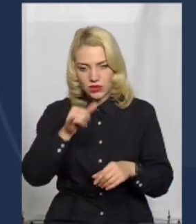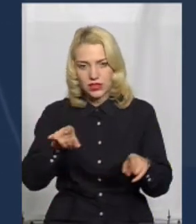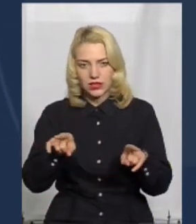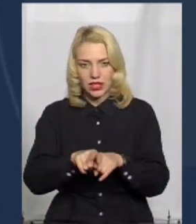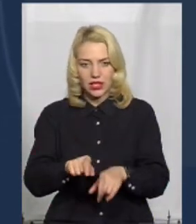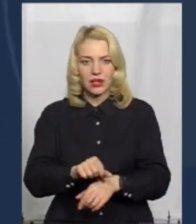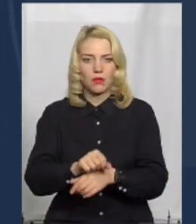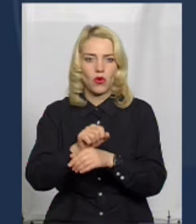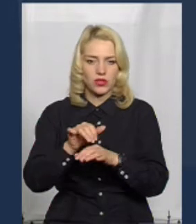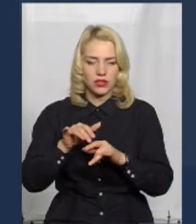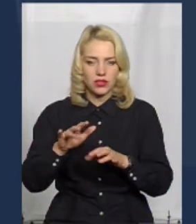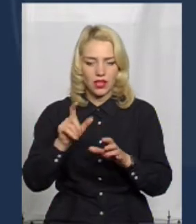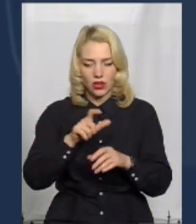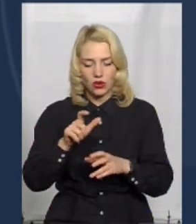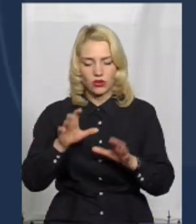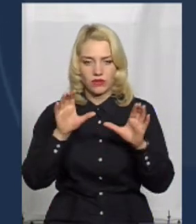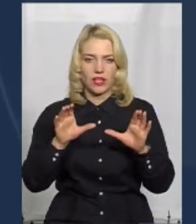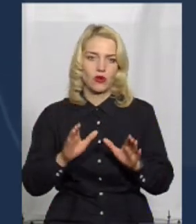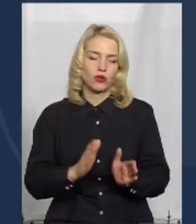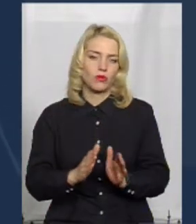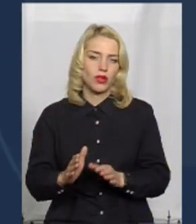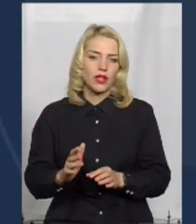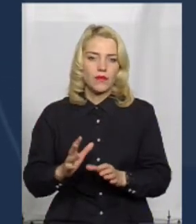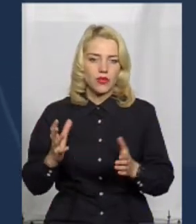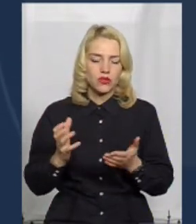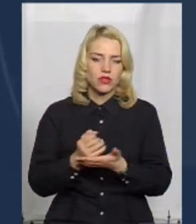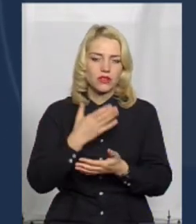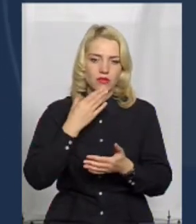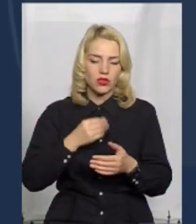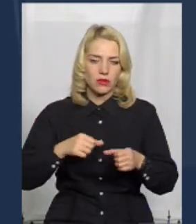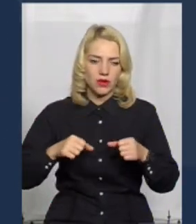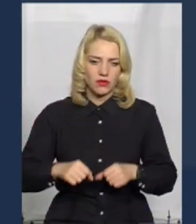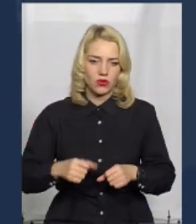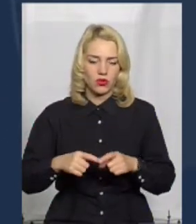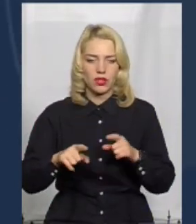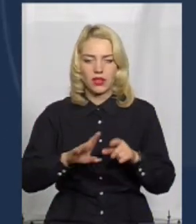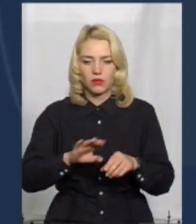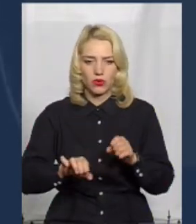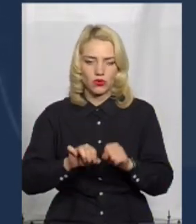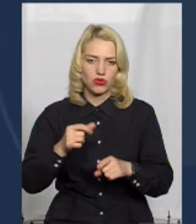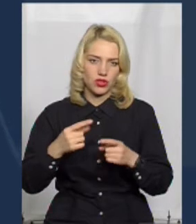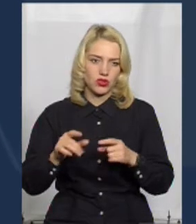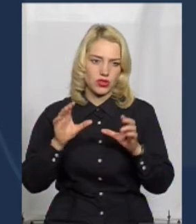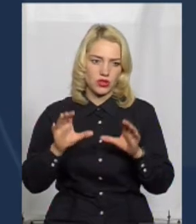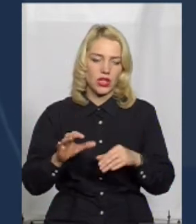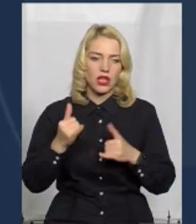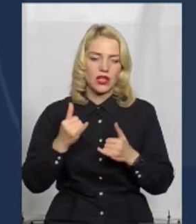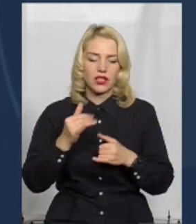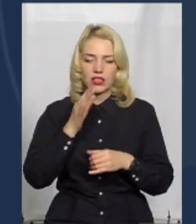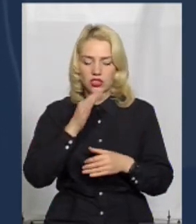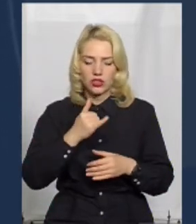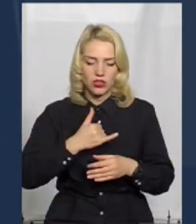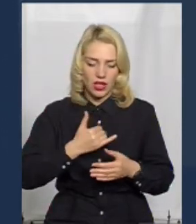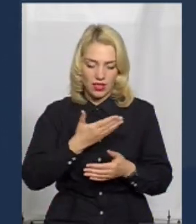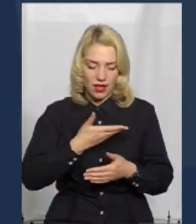законному порядку досягають свої мети, добиваються правоти, не порушуючися тим самим інше законодавство. На даний час нас двоє. Ще також на